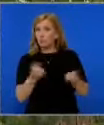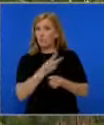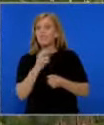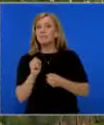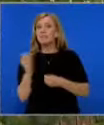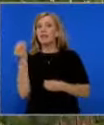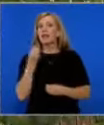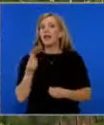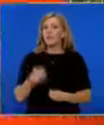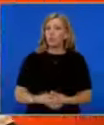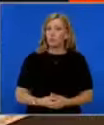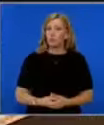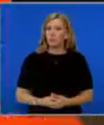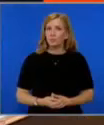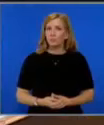хиляди евро.